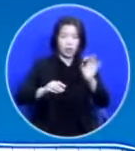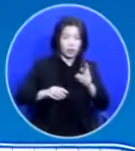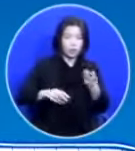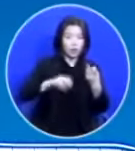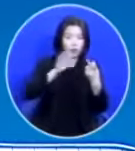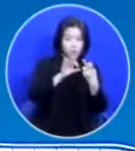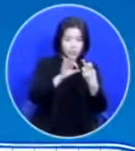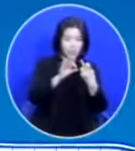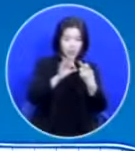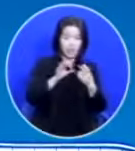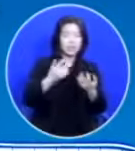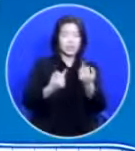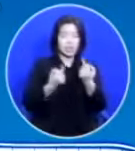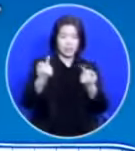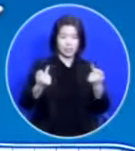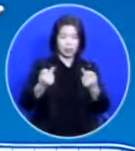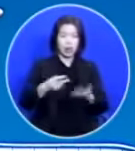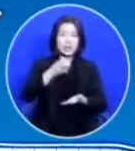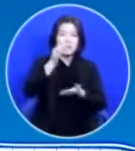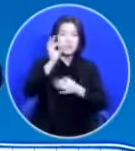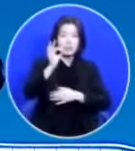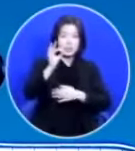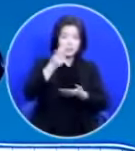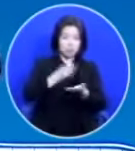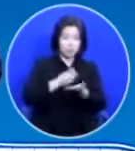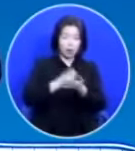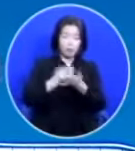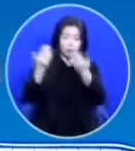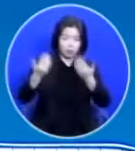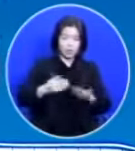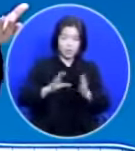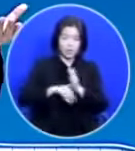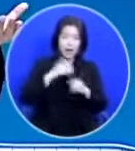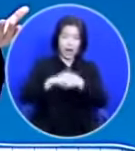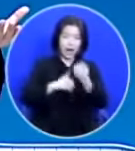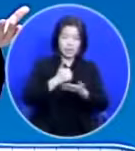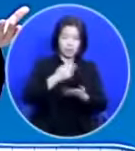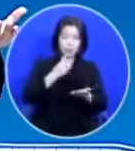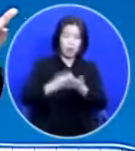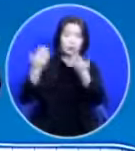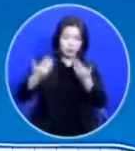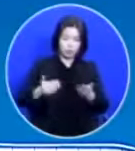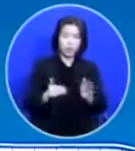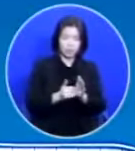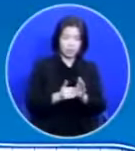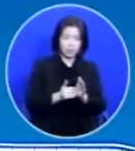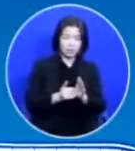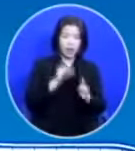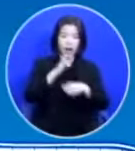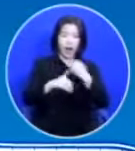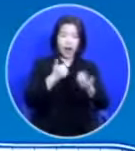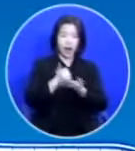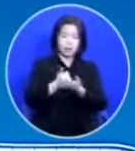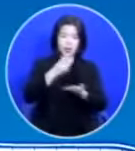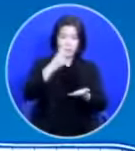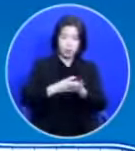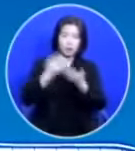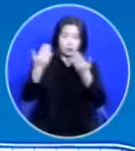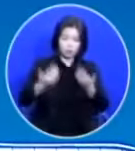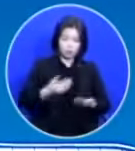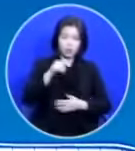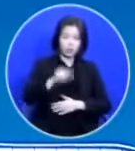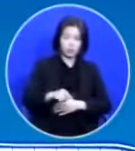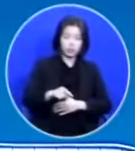십계명을 주시면서 하나님의 율법을 주셨어요 그 하나님의 율법을 주신 것은